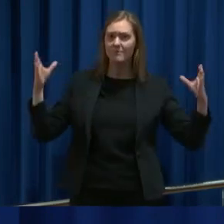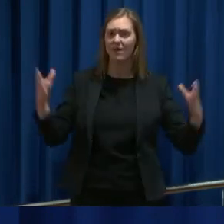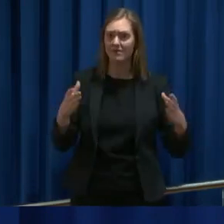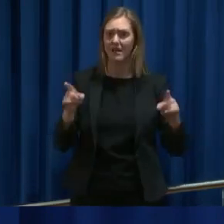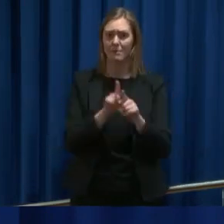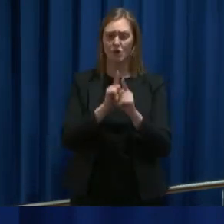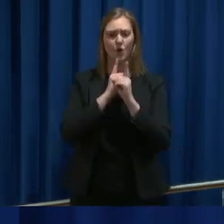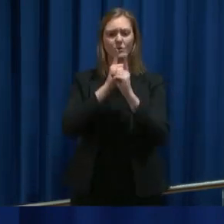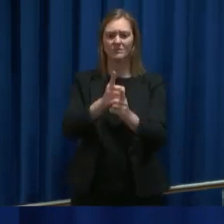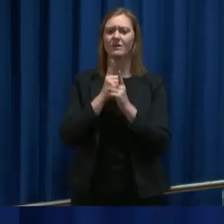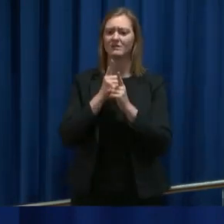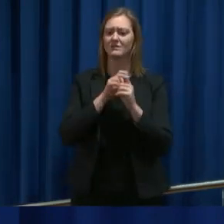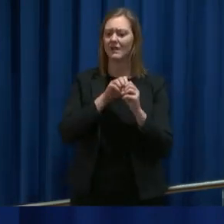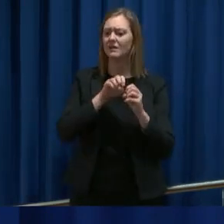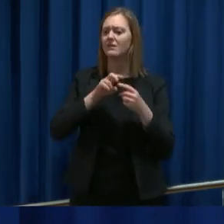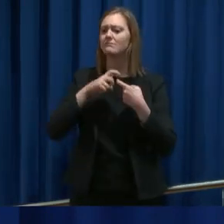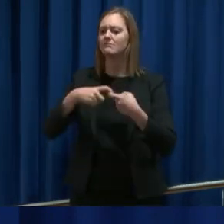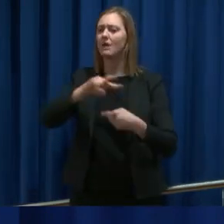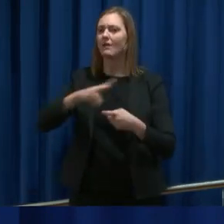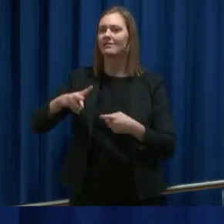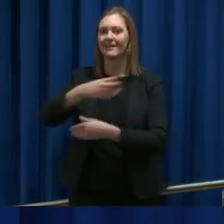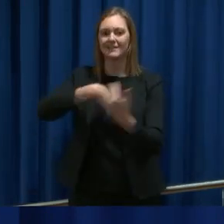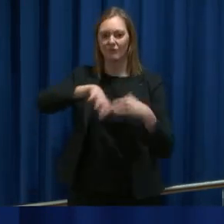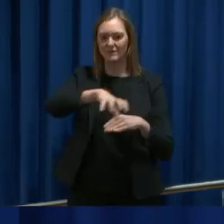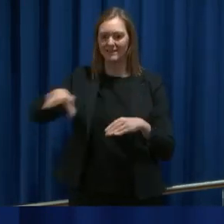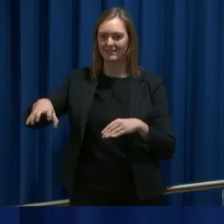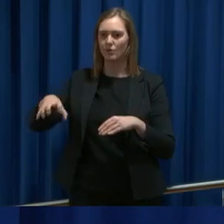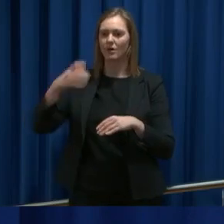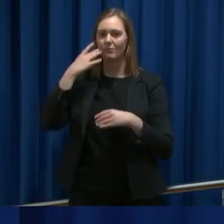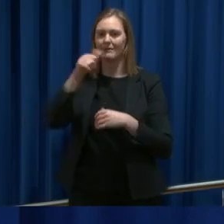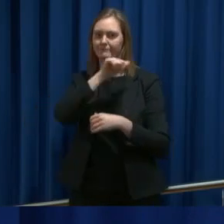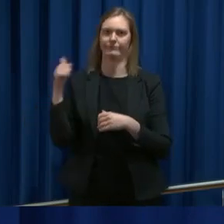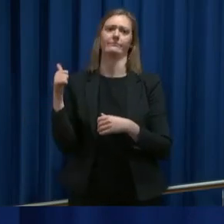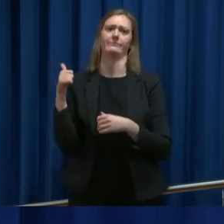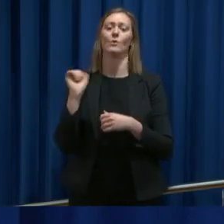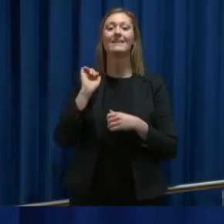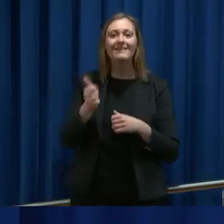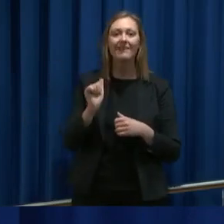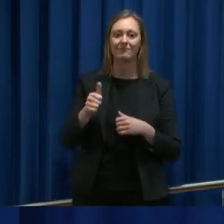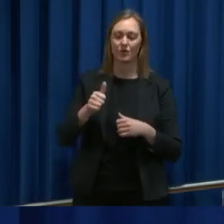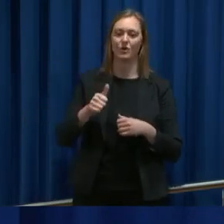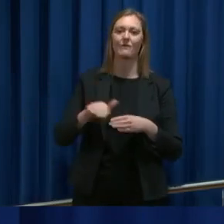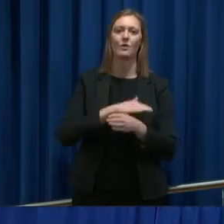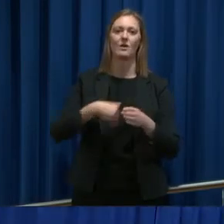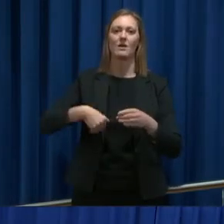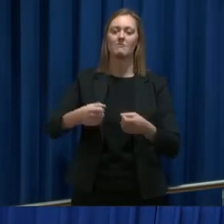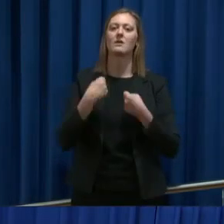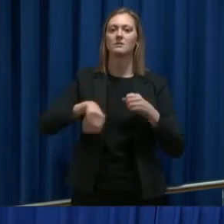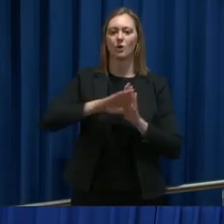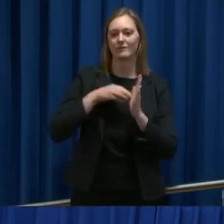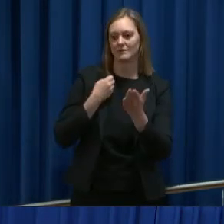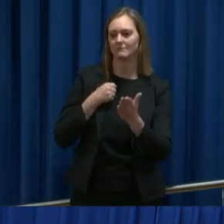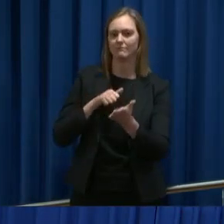konsekvensene på andre samfunnssektorer bli så store. Og det er jo egentlig denne fullmaksloven ta heide for. Jeg har et